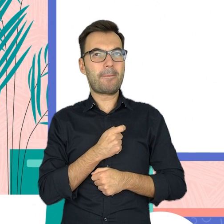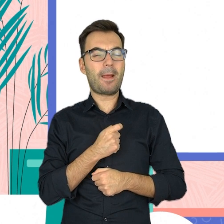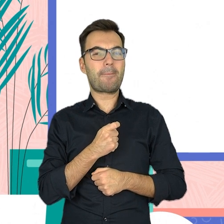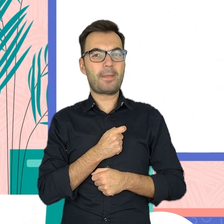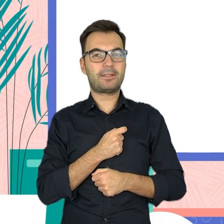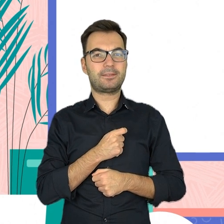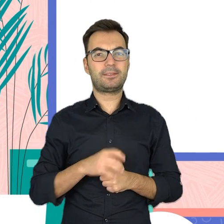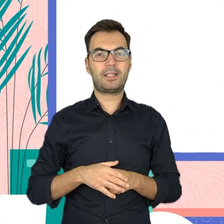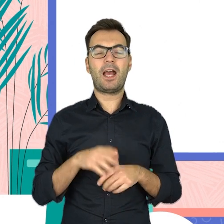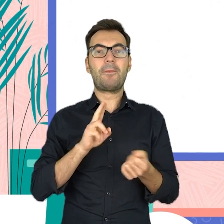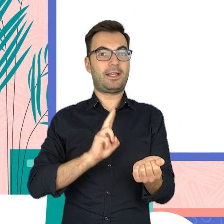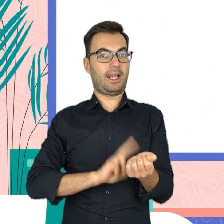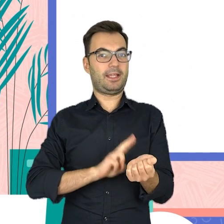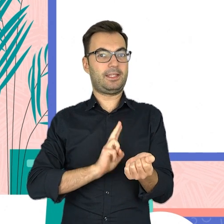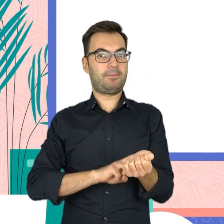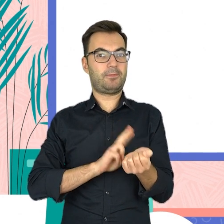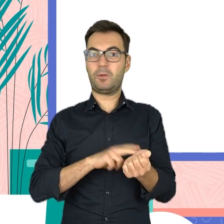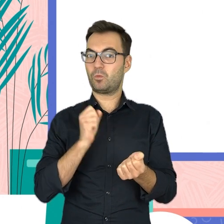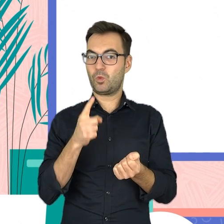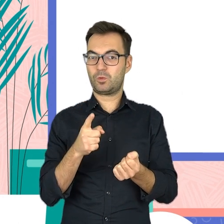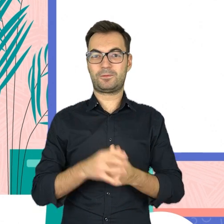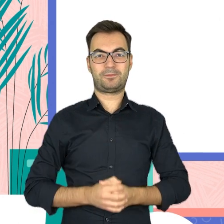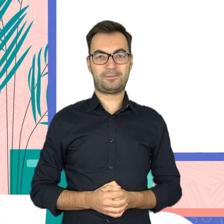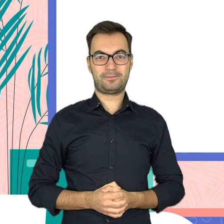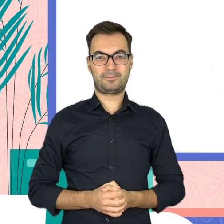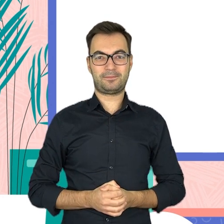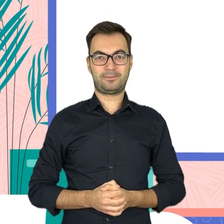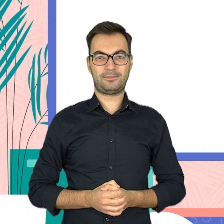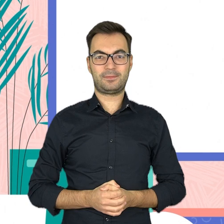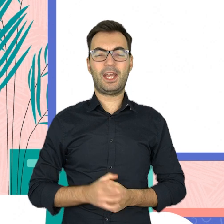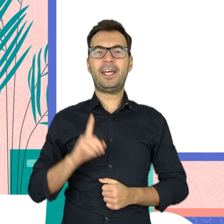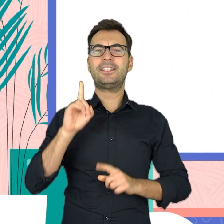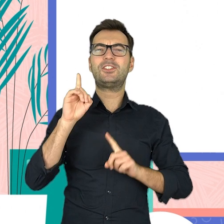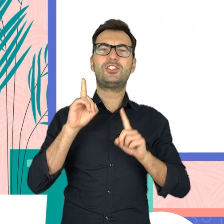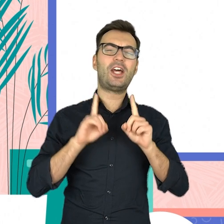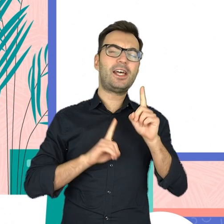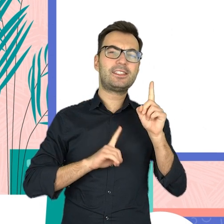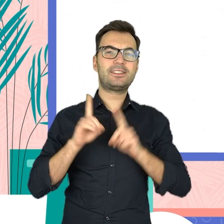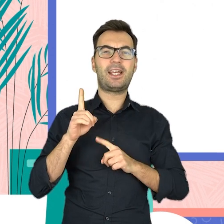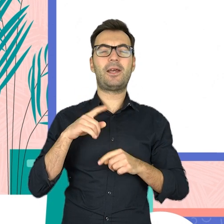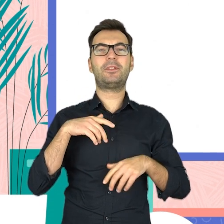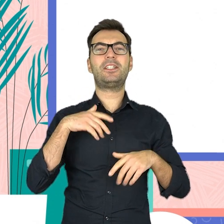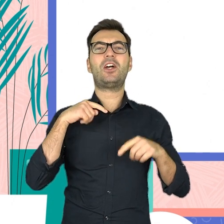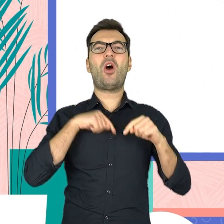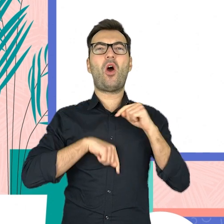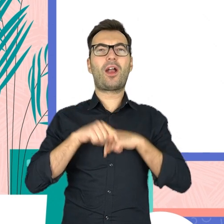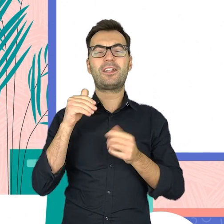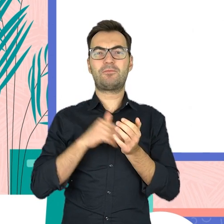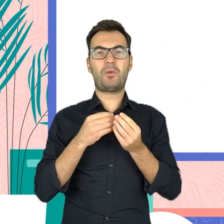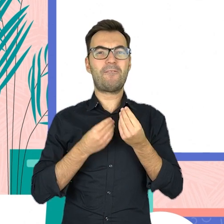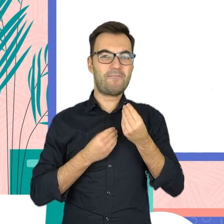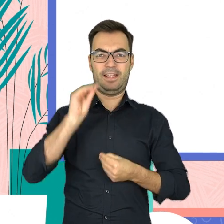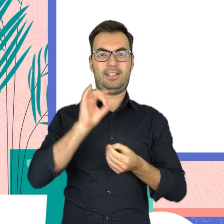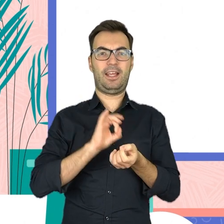usłyszycie, że bije ono rytmicznie. Ale czasami nasze ciało potrzebuje